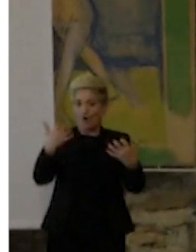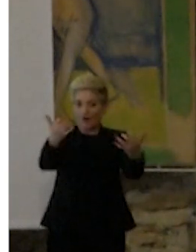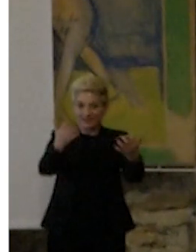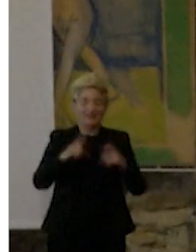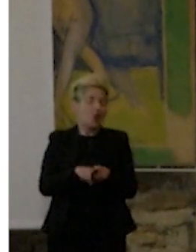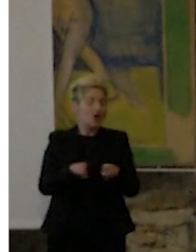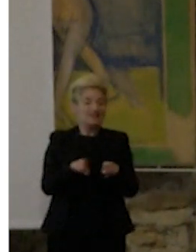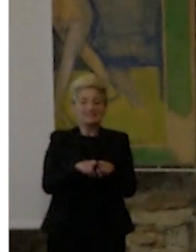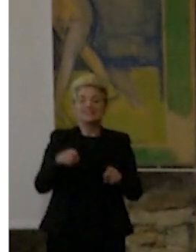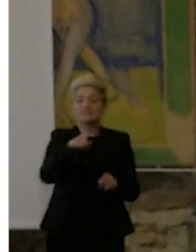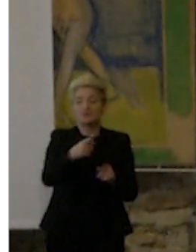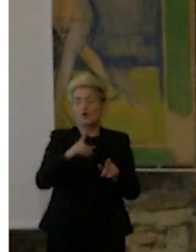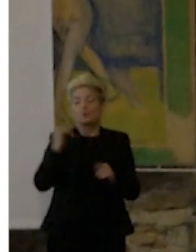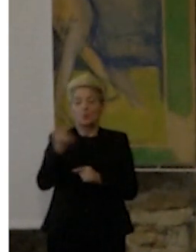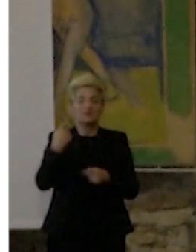quanti,